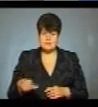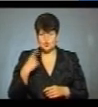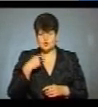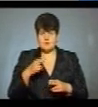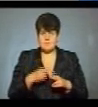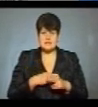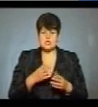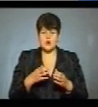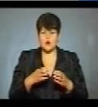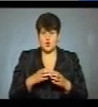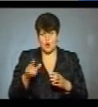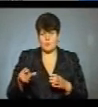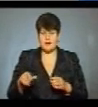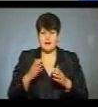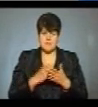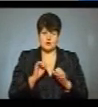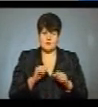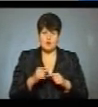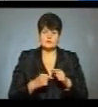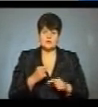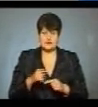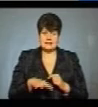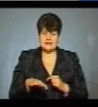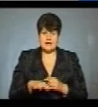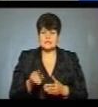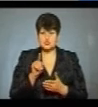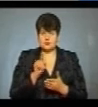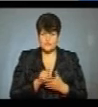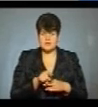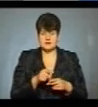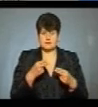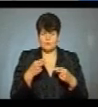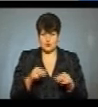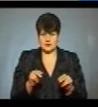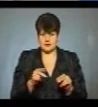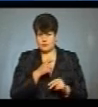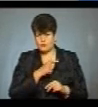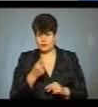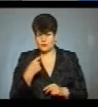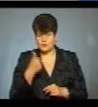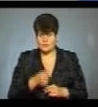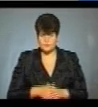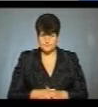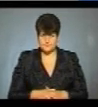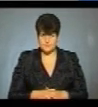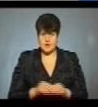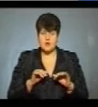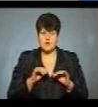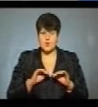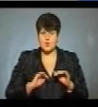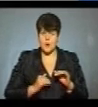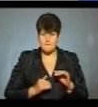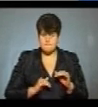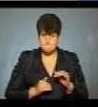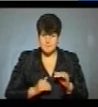громадянства мають право оспадкувати ділянку, але зобов'язані продати її впродовж року. Компанії, які контролюють